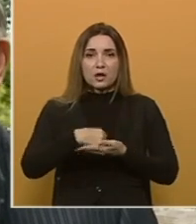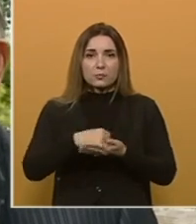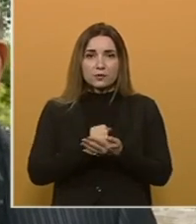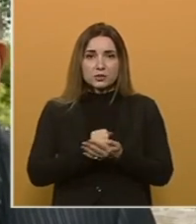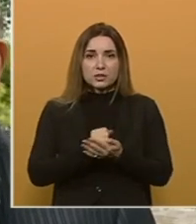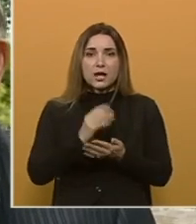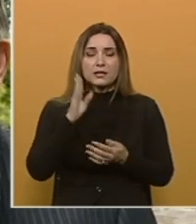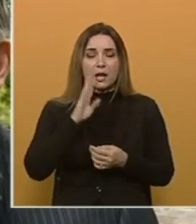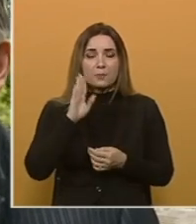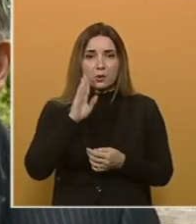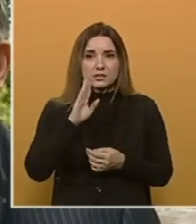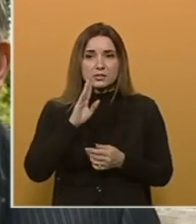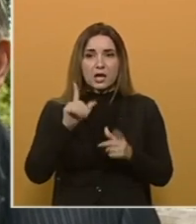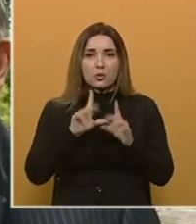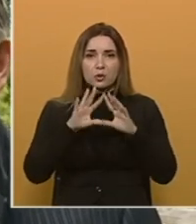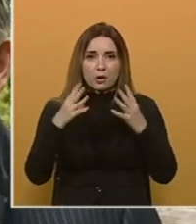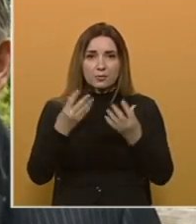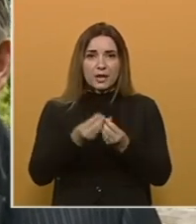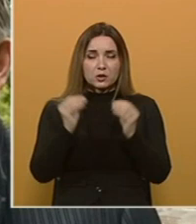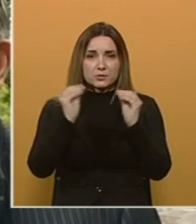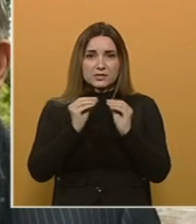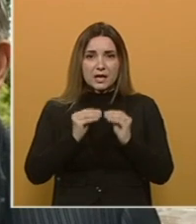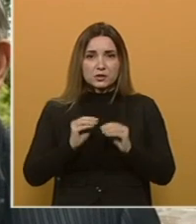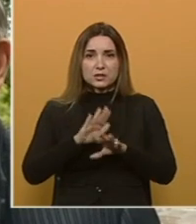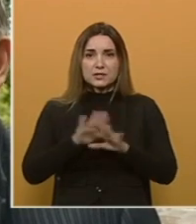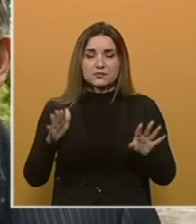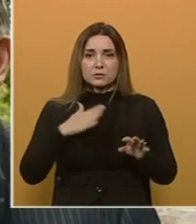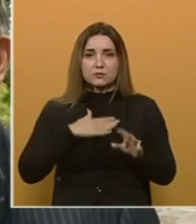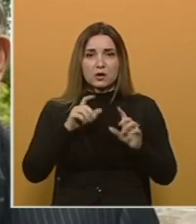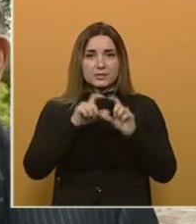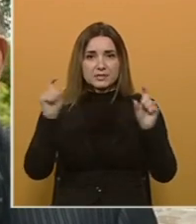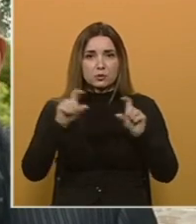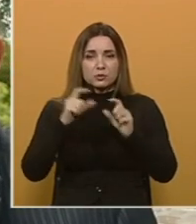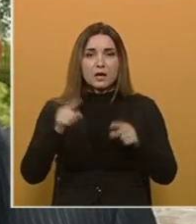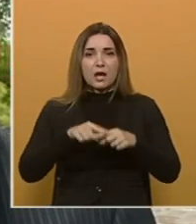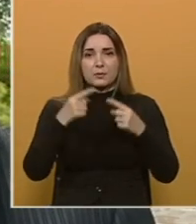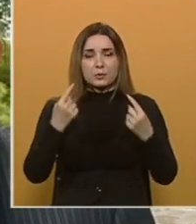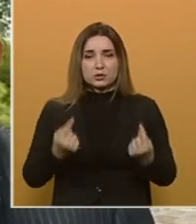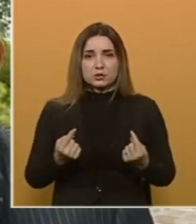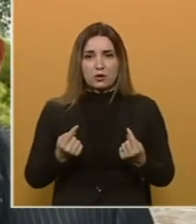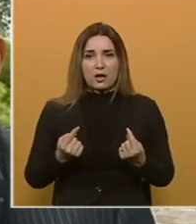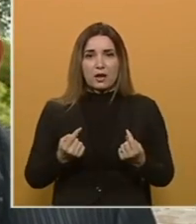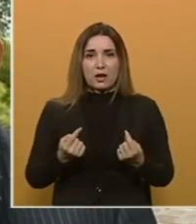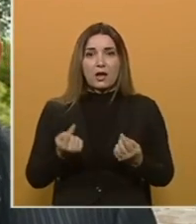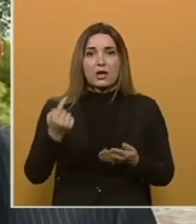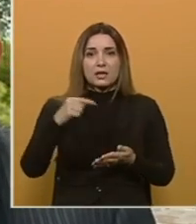da je Bosna u kompletnom sadržaju sa svim svojim institucijama postavila još